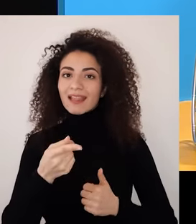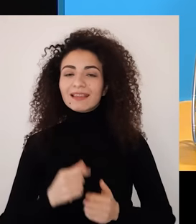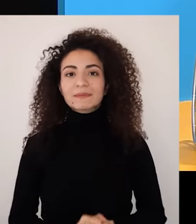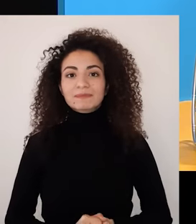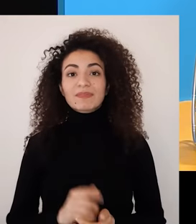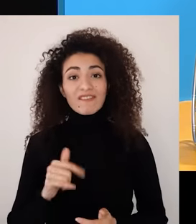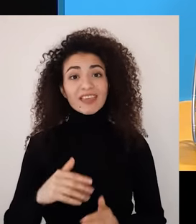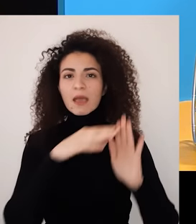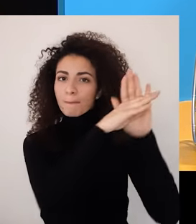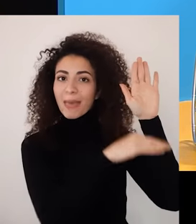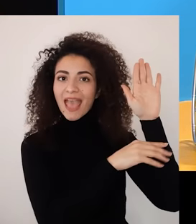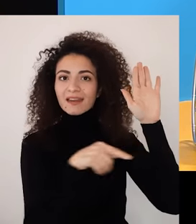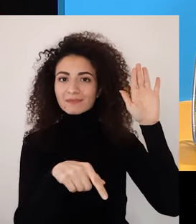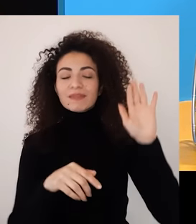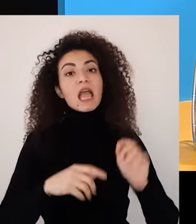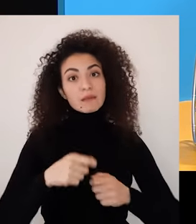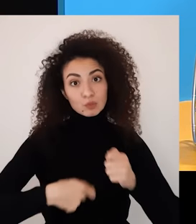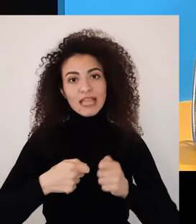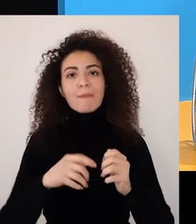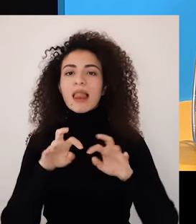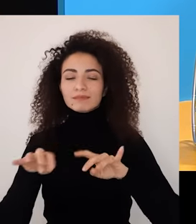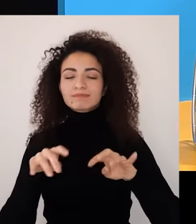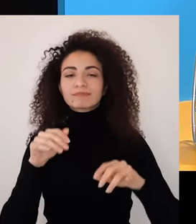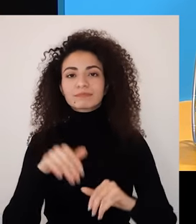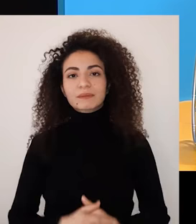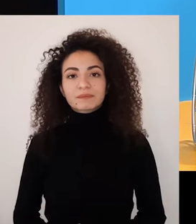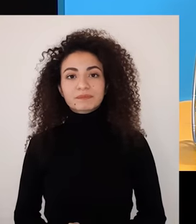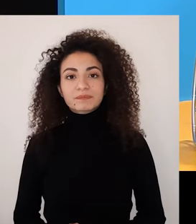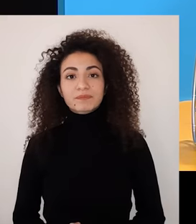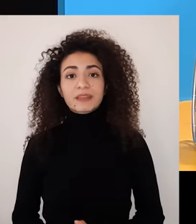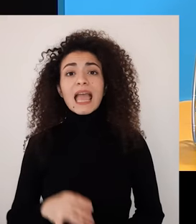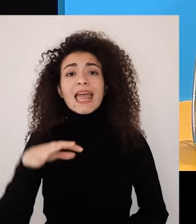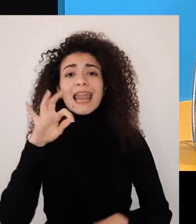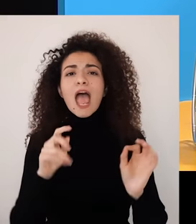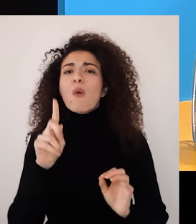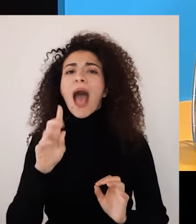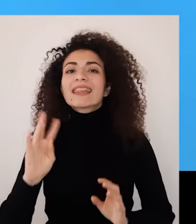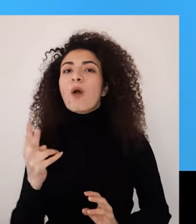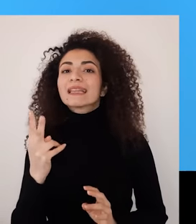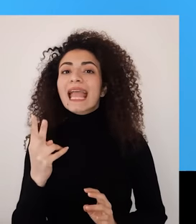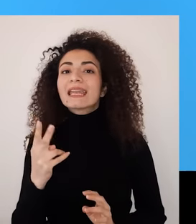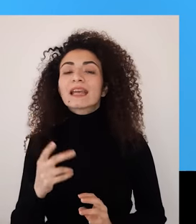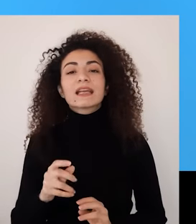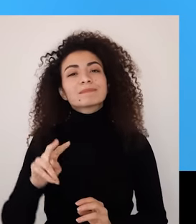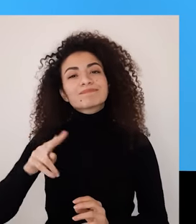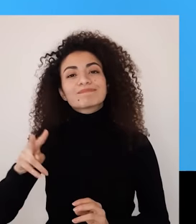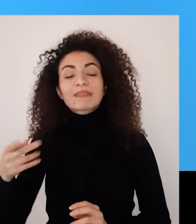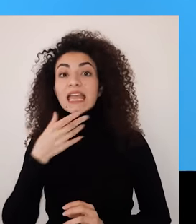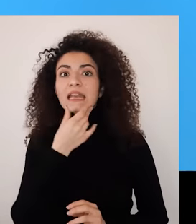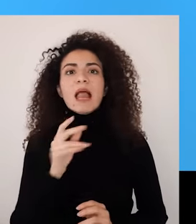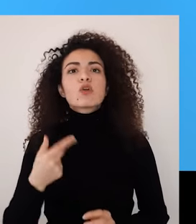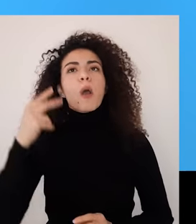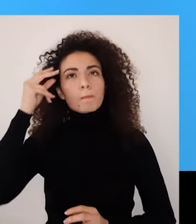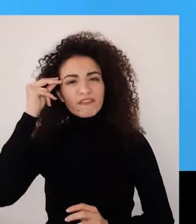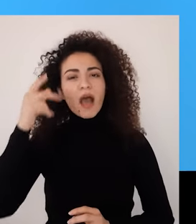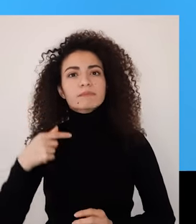أما الأسهم العمودية المتجهة للأسفل فبتحدد الأمور اللي بتشكل تحدي أو خطر اتبع الخطوات المحددة